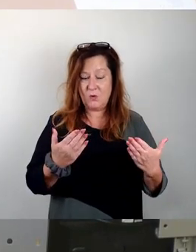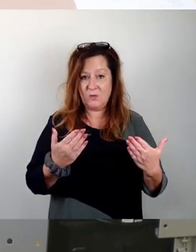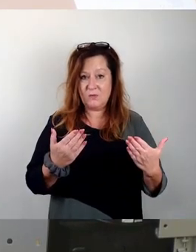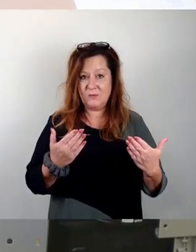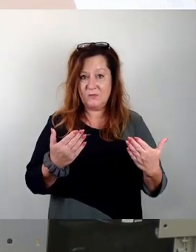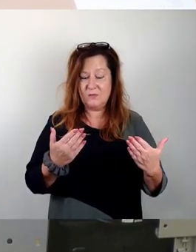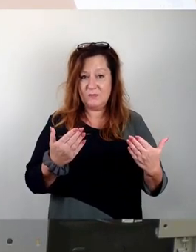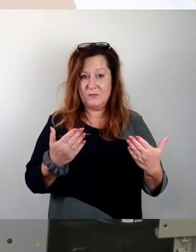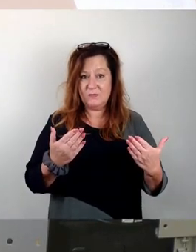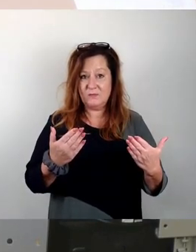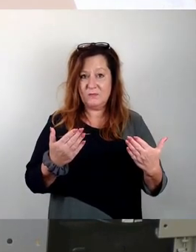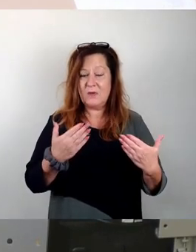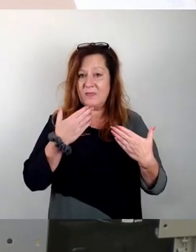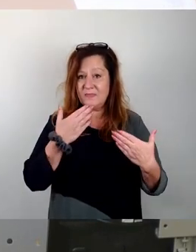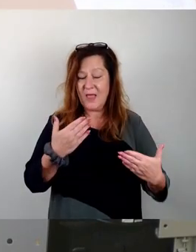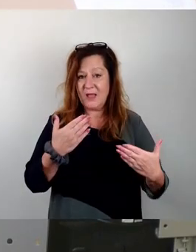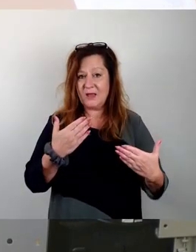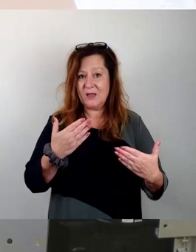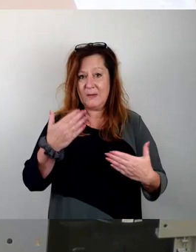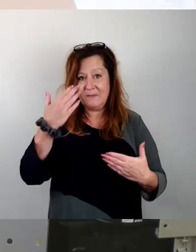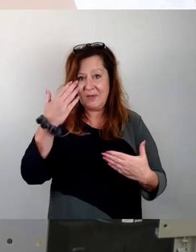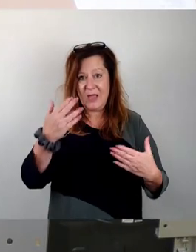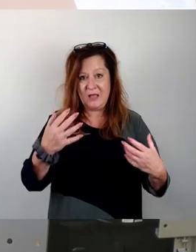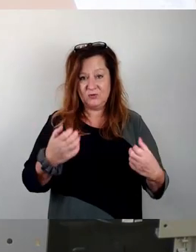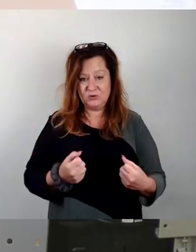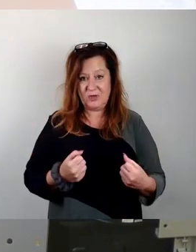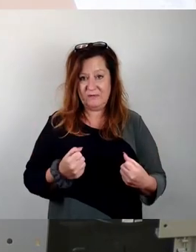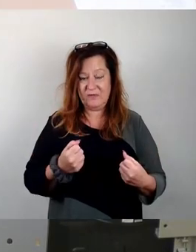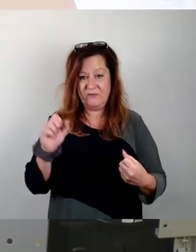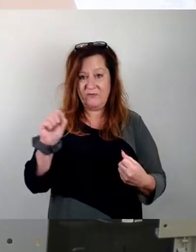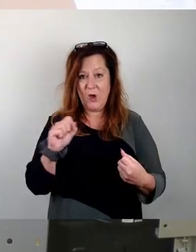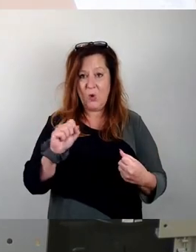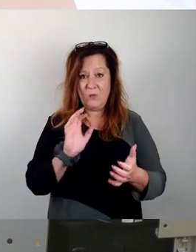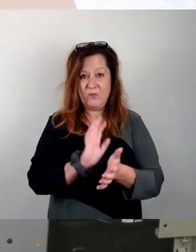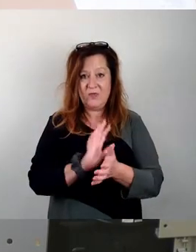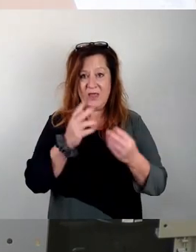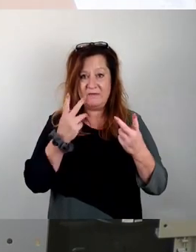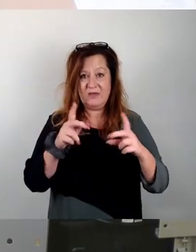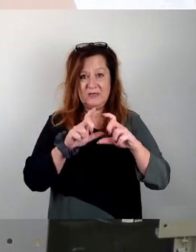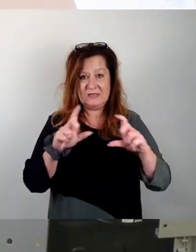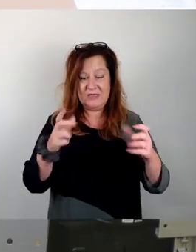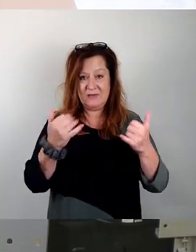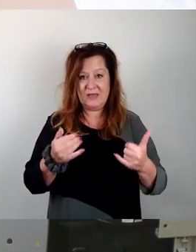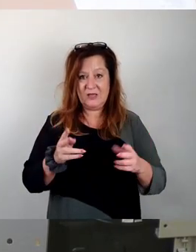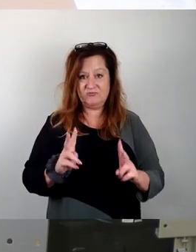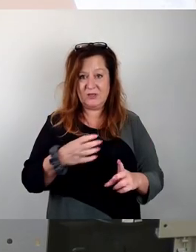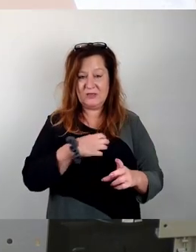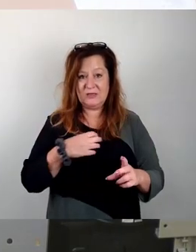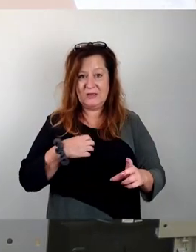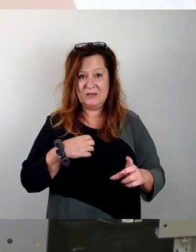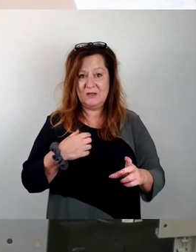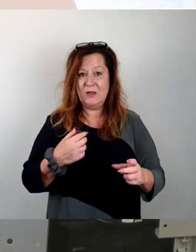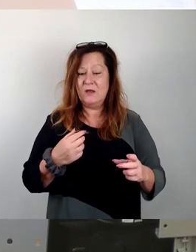für Ihre Bereitschaft, weil es wichtig ist für den Frieden in unserer Stadt. Die Erarbeitung eines